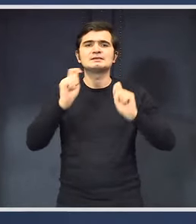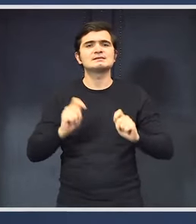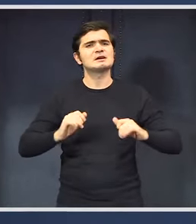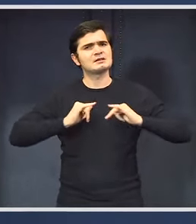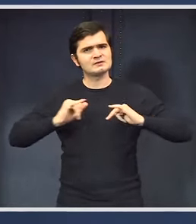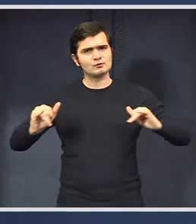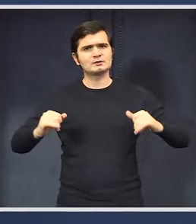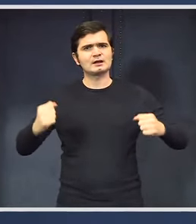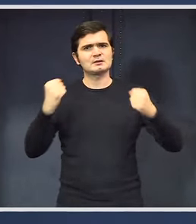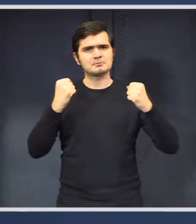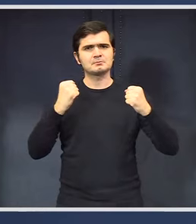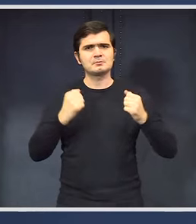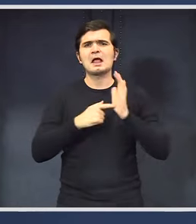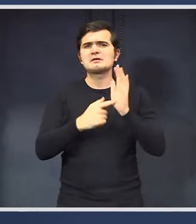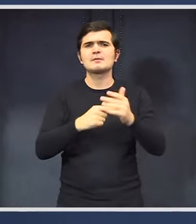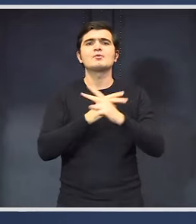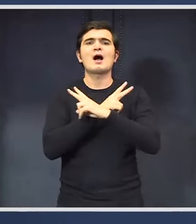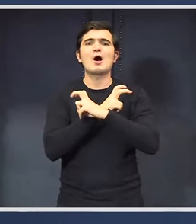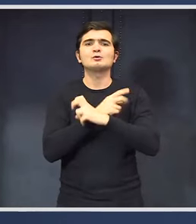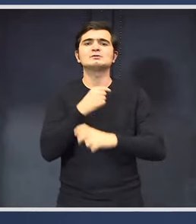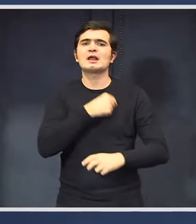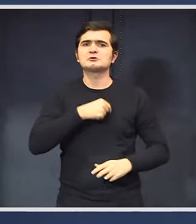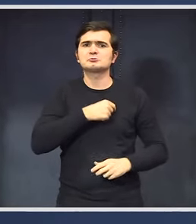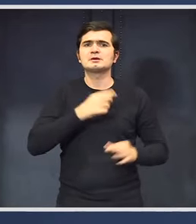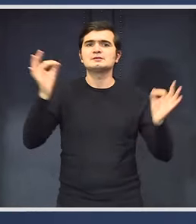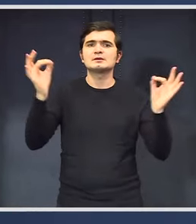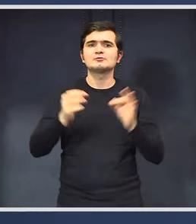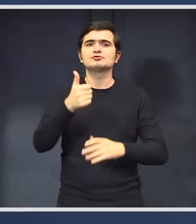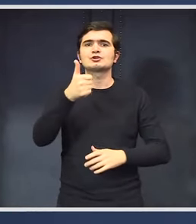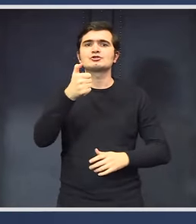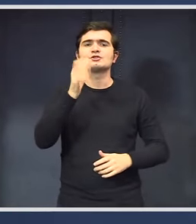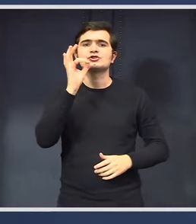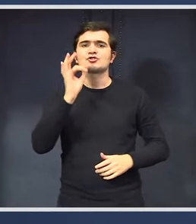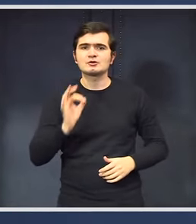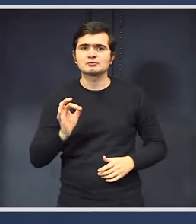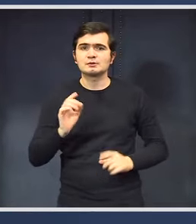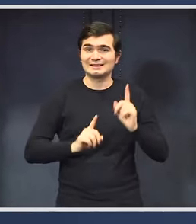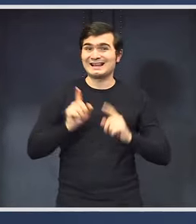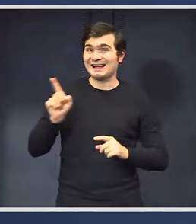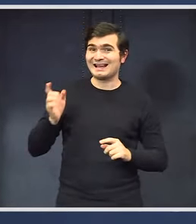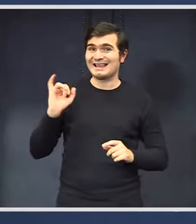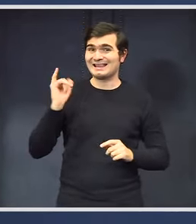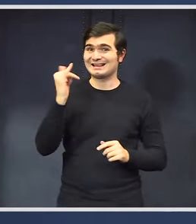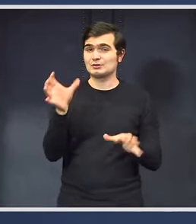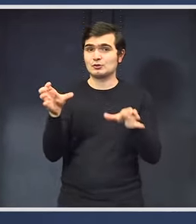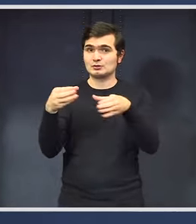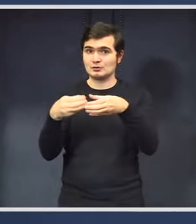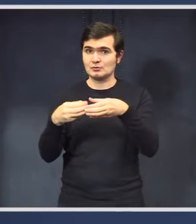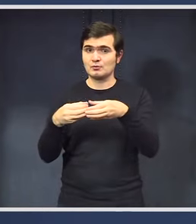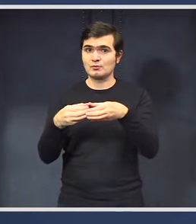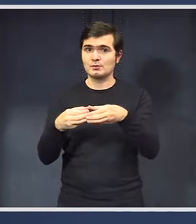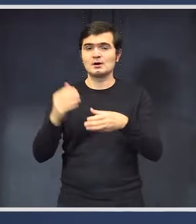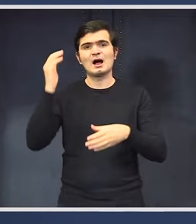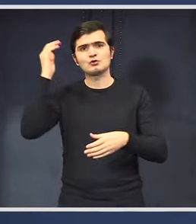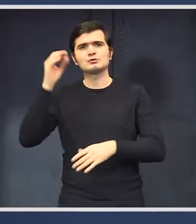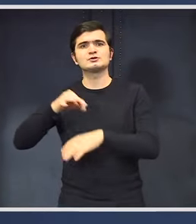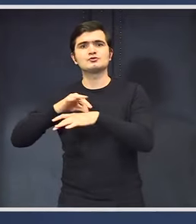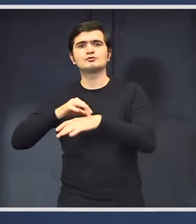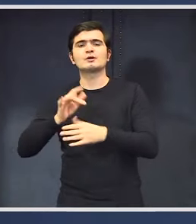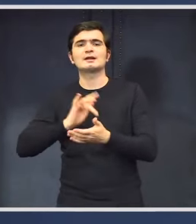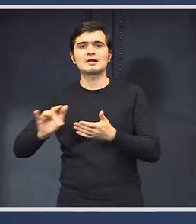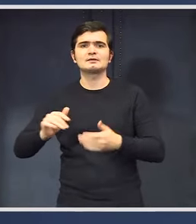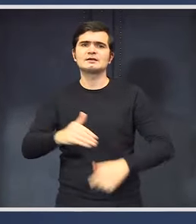țări cu putere financiar mai mare. Austria, studenții au o reducere de 60%. Iar dacă aceștia călătoresc în grup, adulții însocitorii călătoresc gratuit.